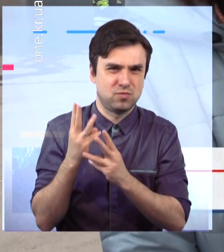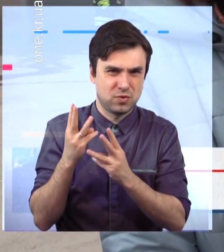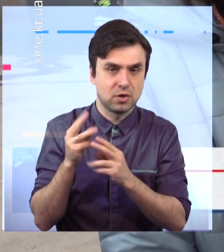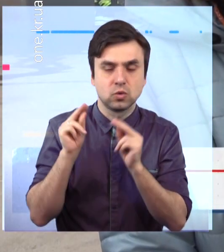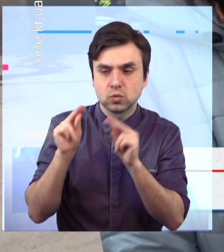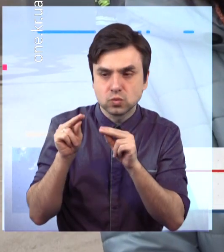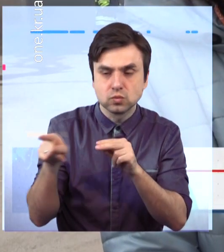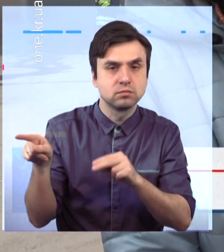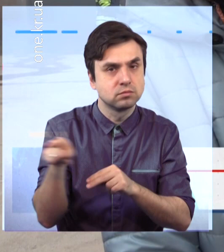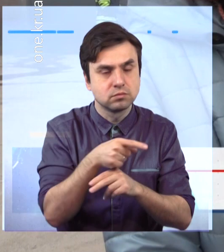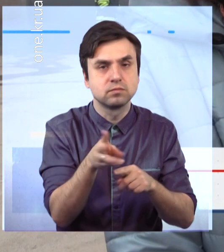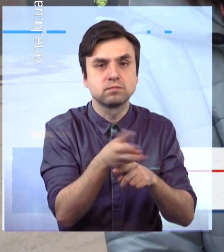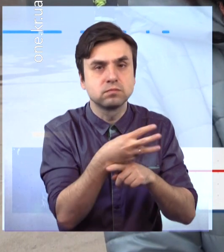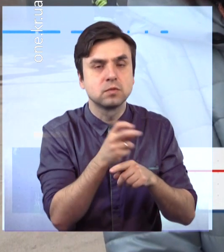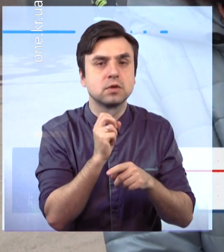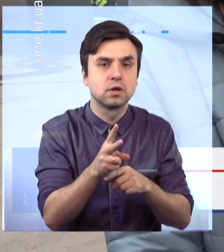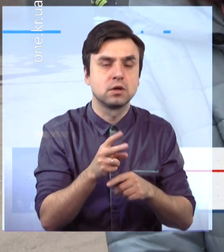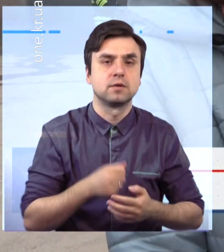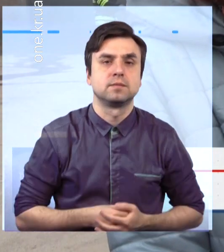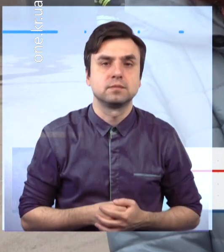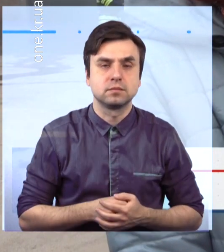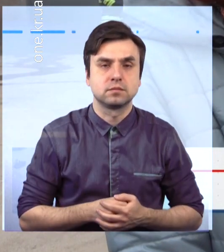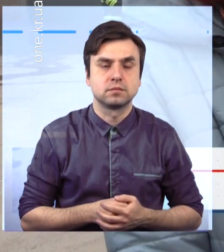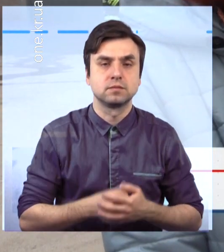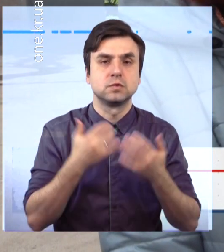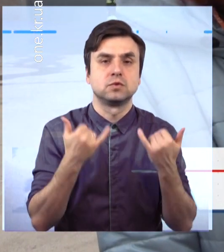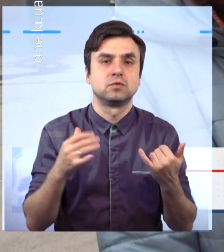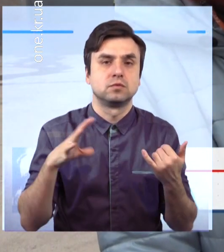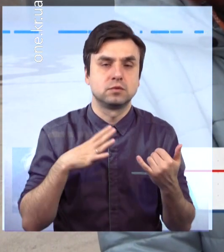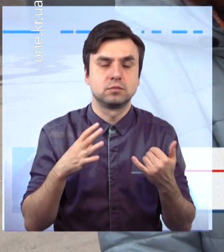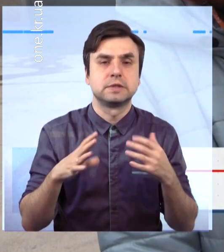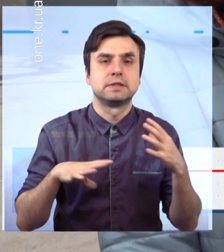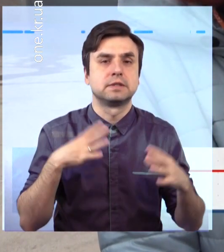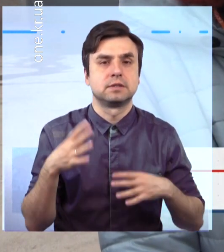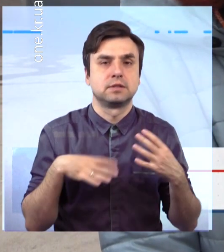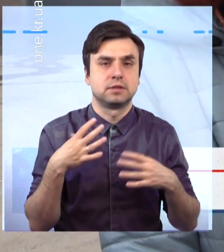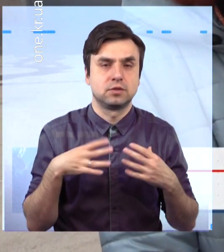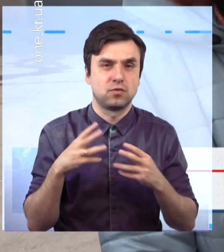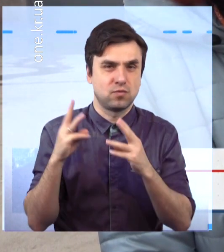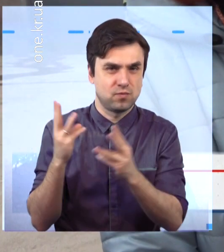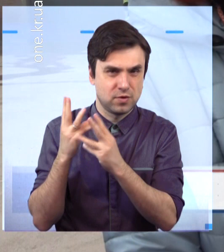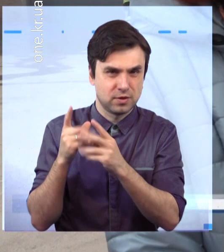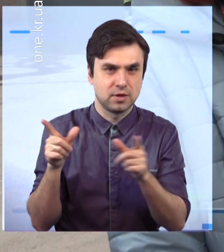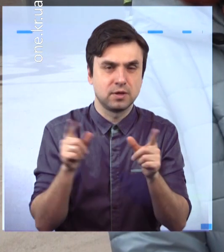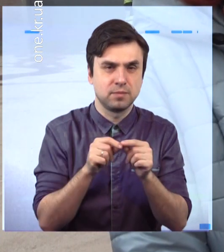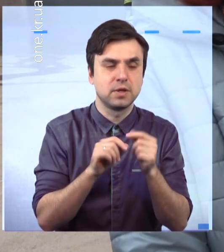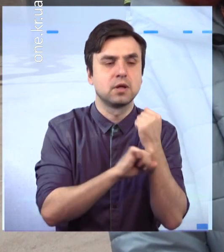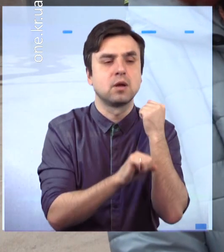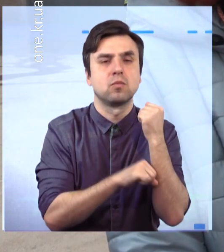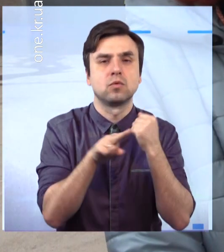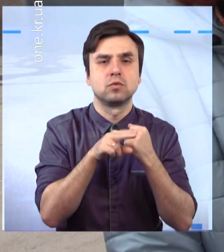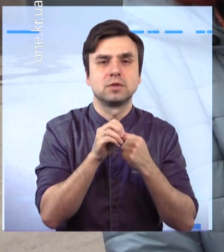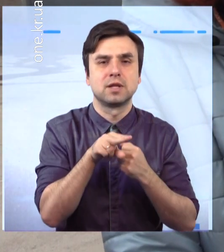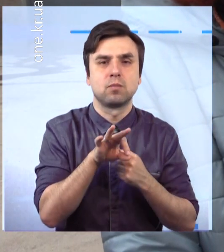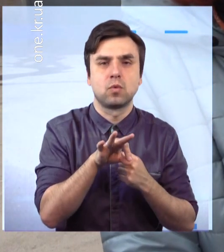ДНС разом з працівниками підрозділу ДПО-2 з ліквідацією